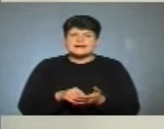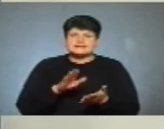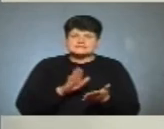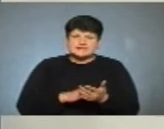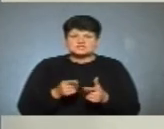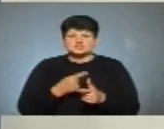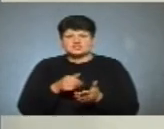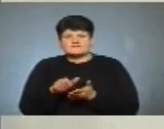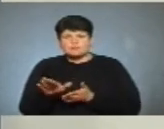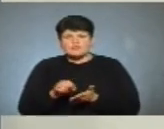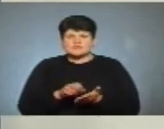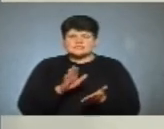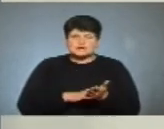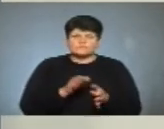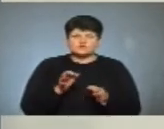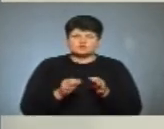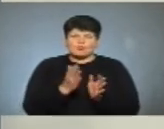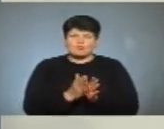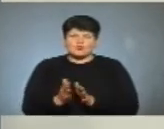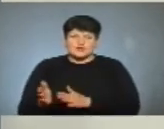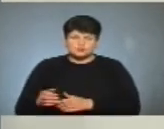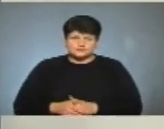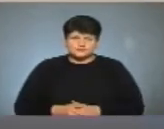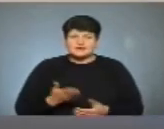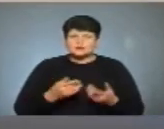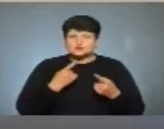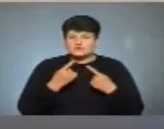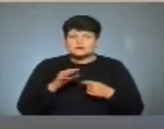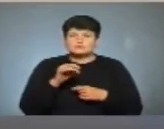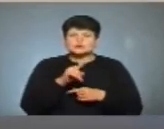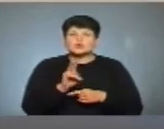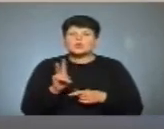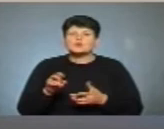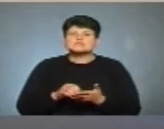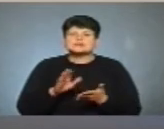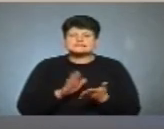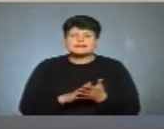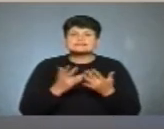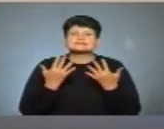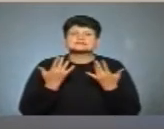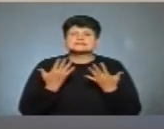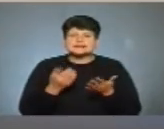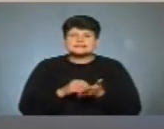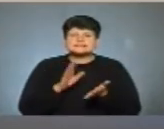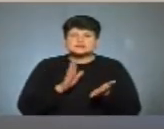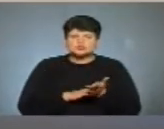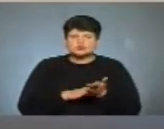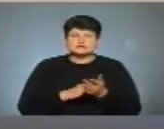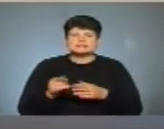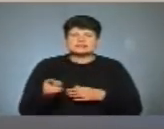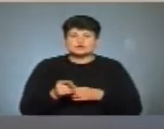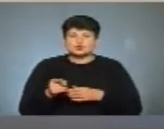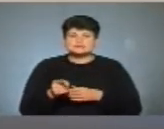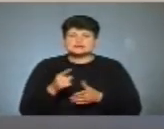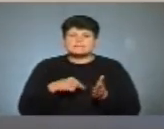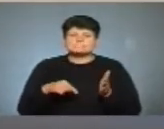відмови у реєстрації в судовому порядку. Якщо говорити про тих, кого зареєстрували, скільки зареєструвала саме Тернопільська